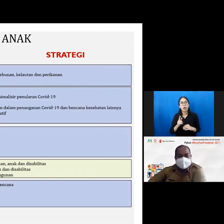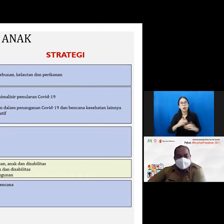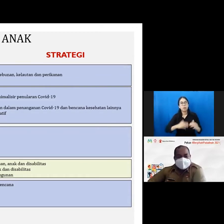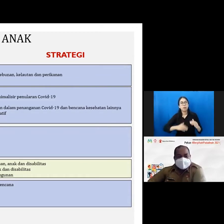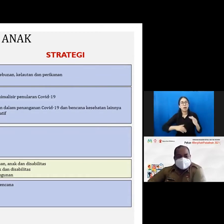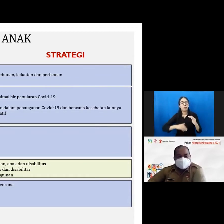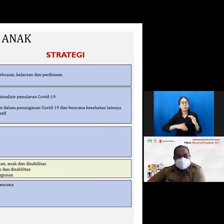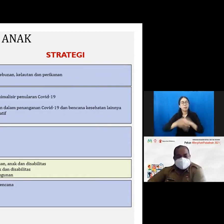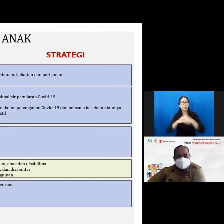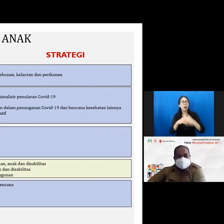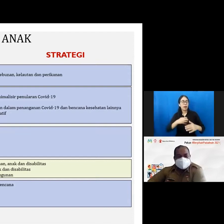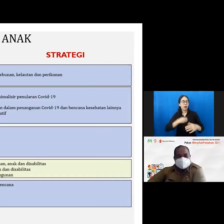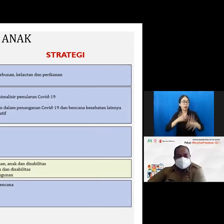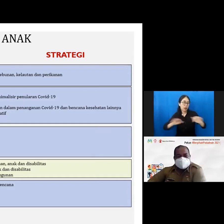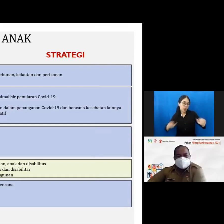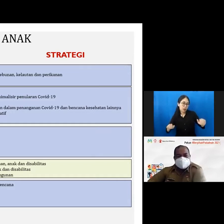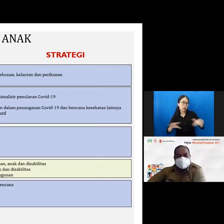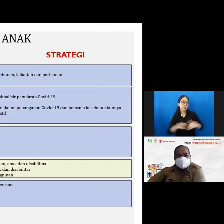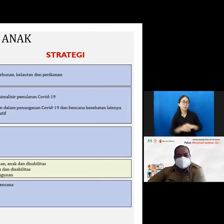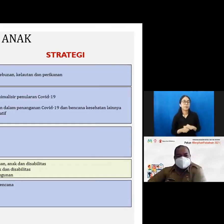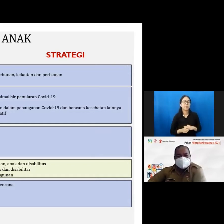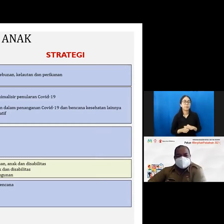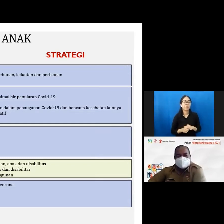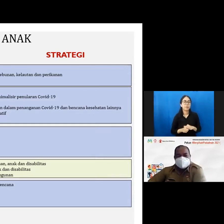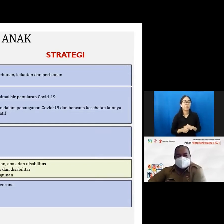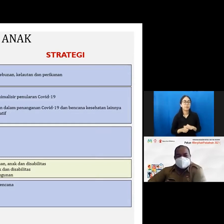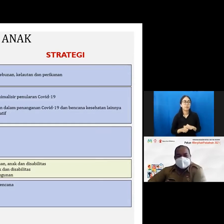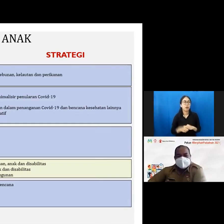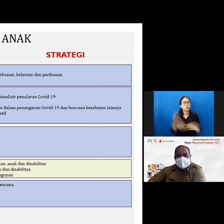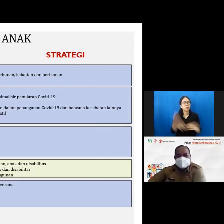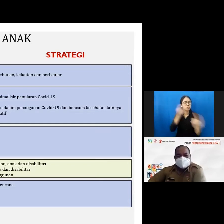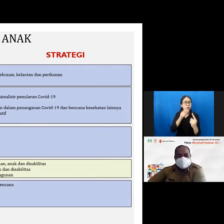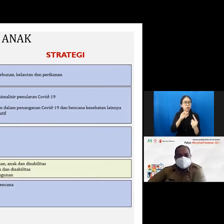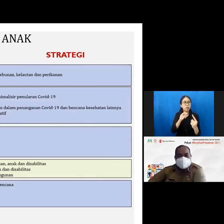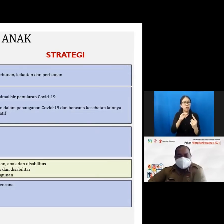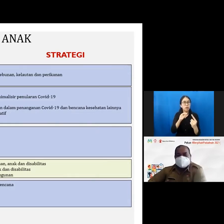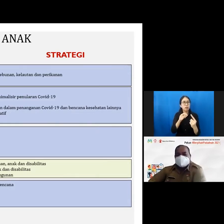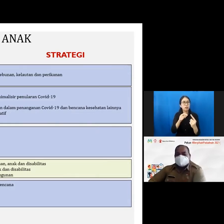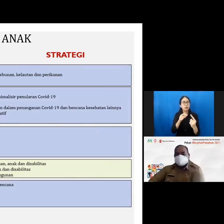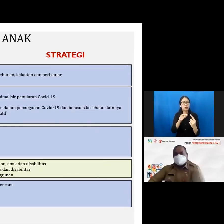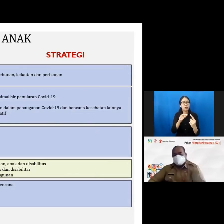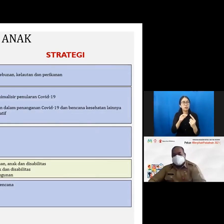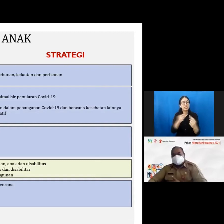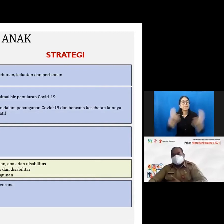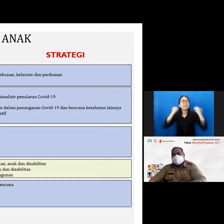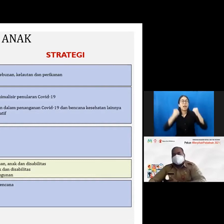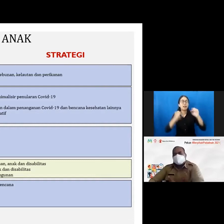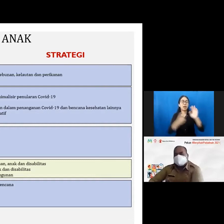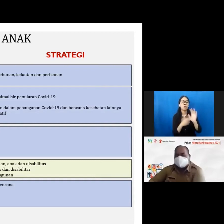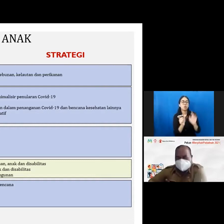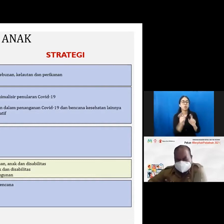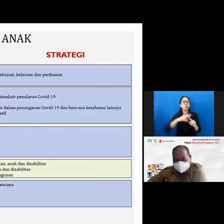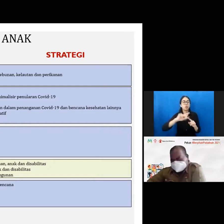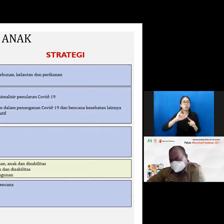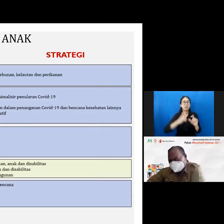jadi selain sasaran yang berkaitan dengan kesehatan nutrisi anak perlu kami sampaikan